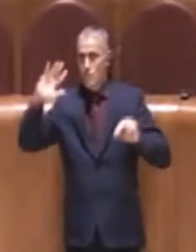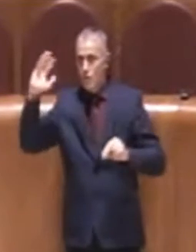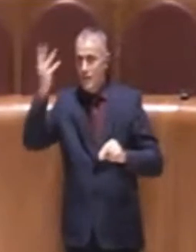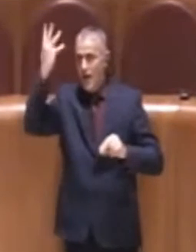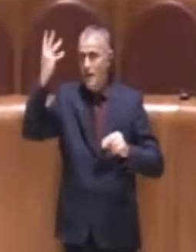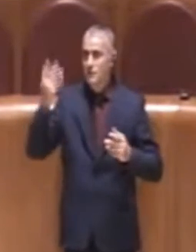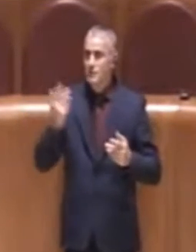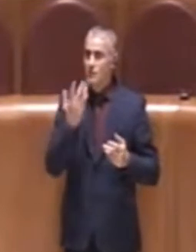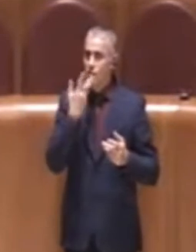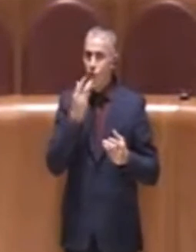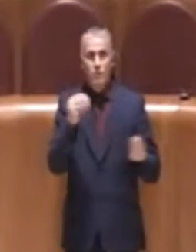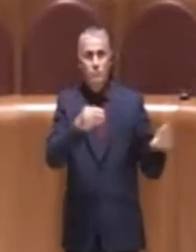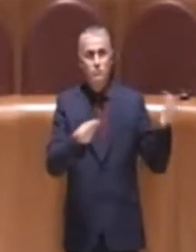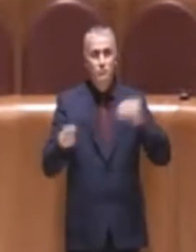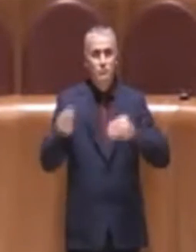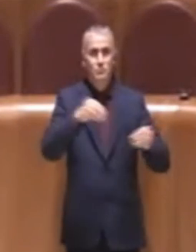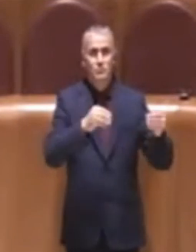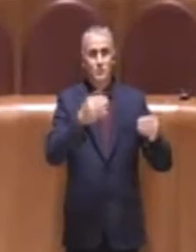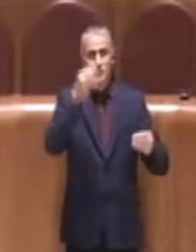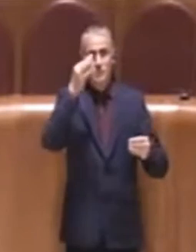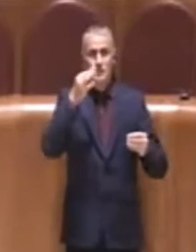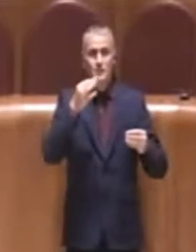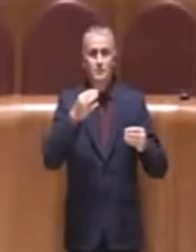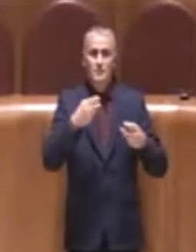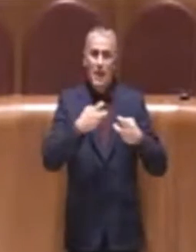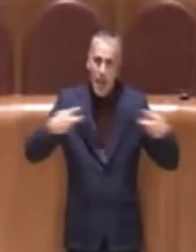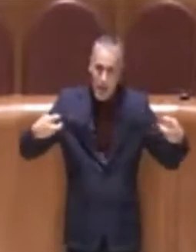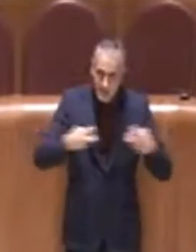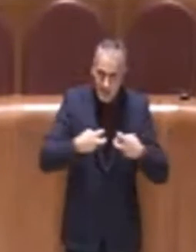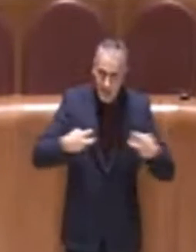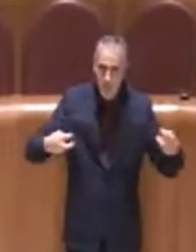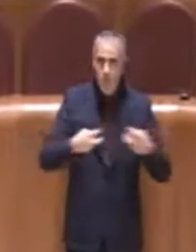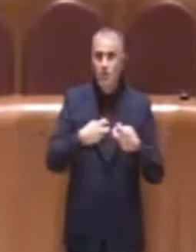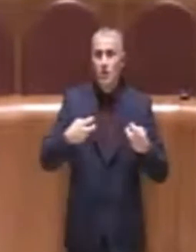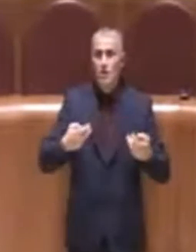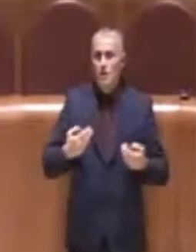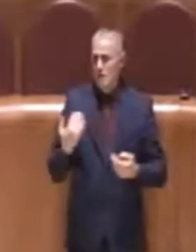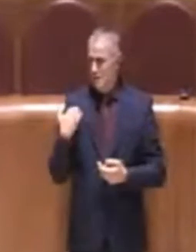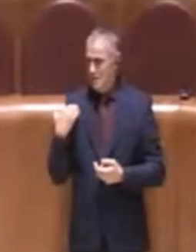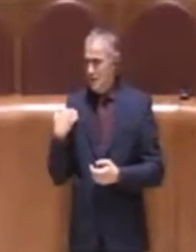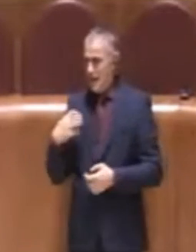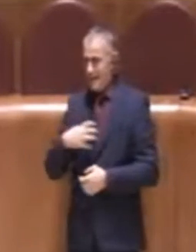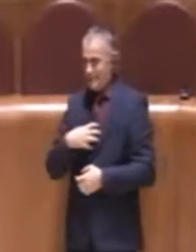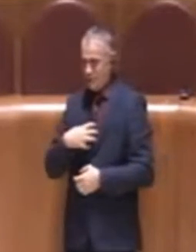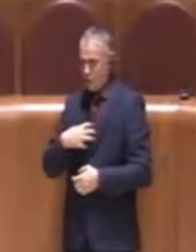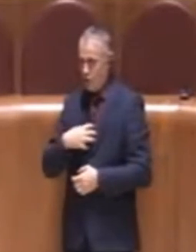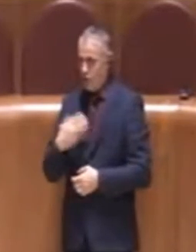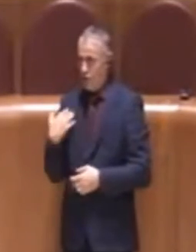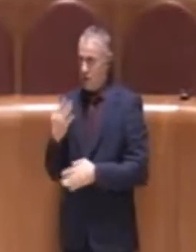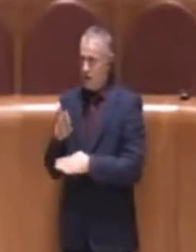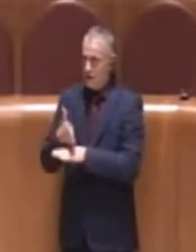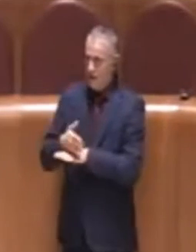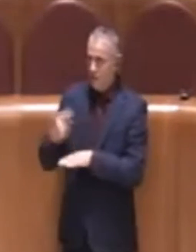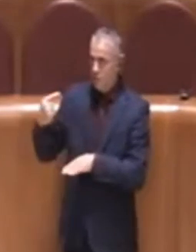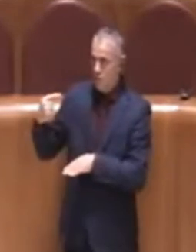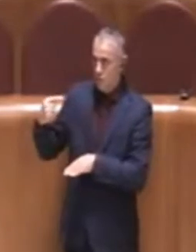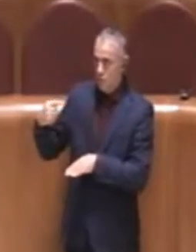avere delle funzioni molto più duttili e come ha detto anche l'assessore nell'intervento